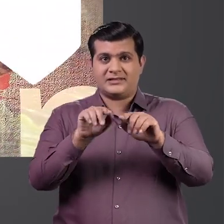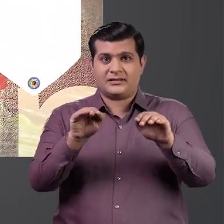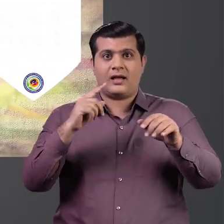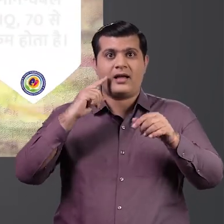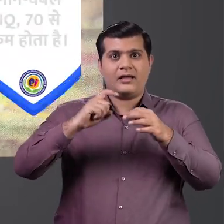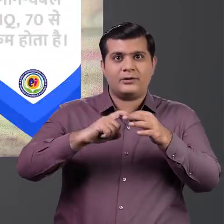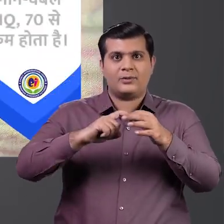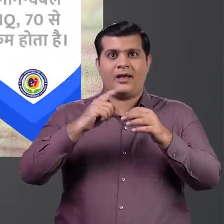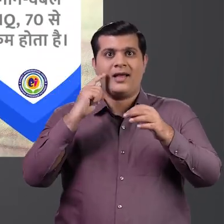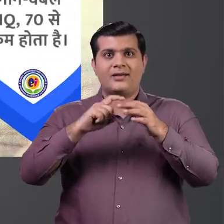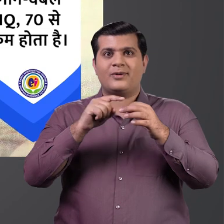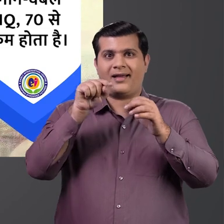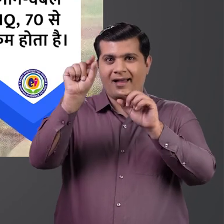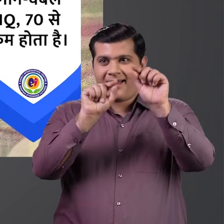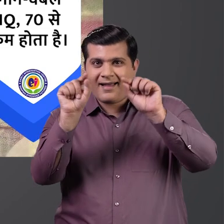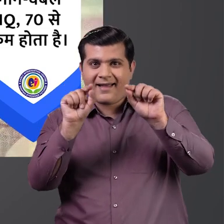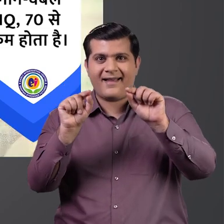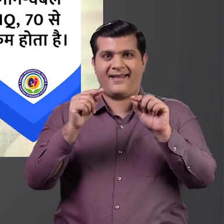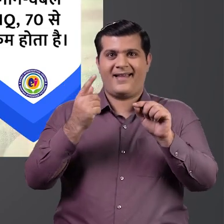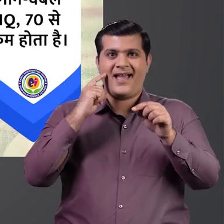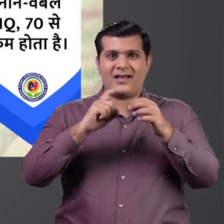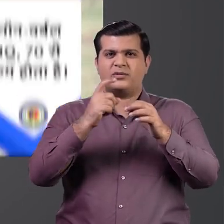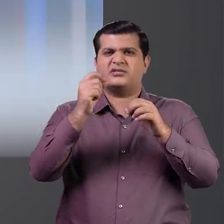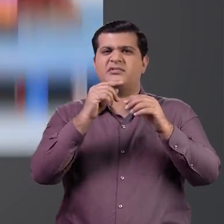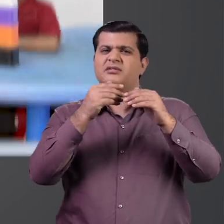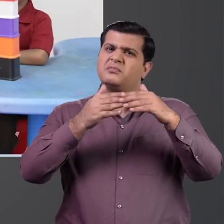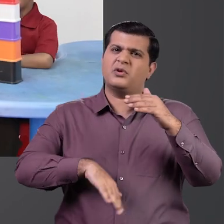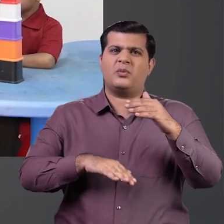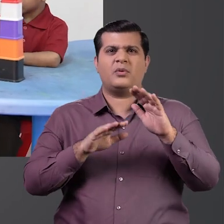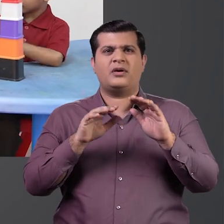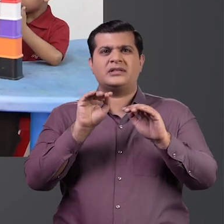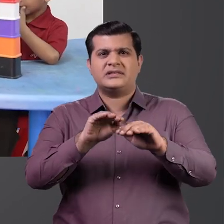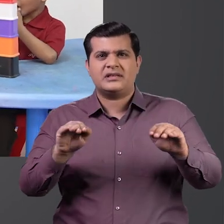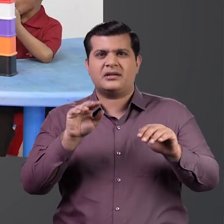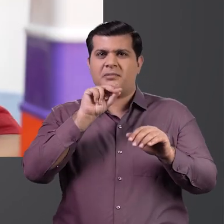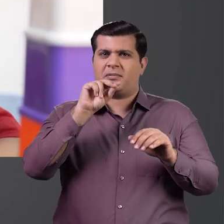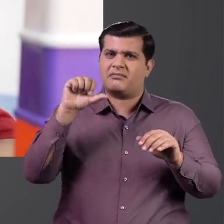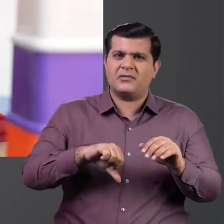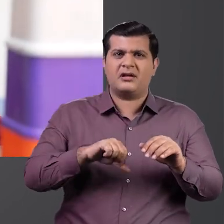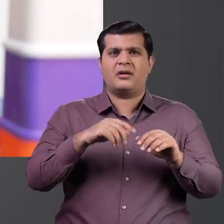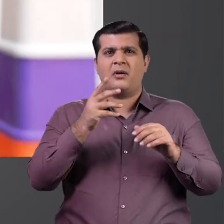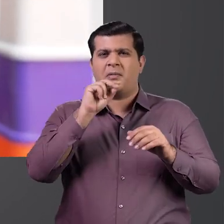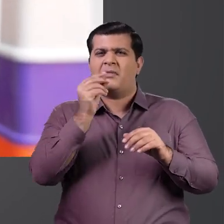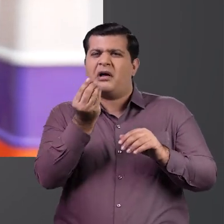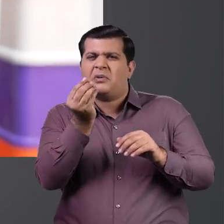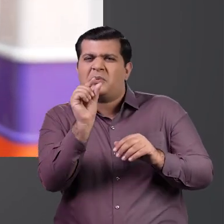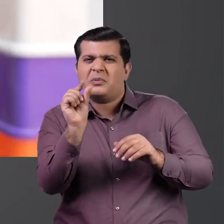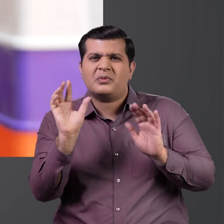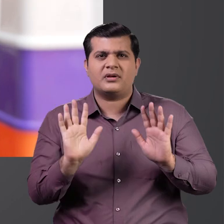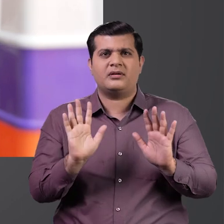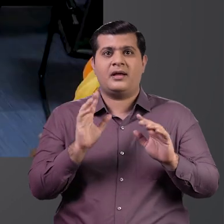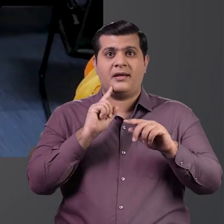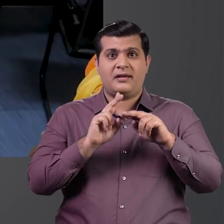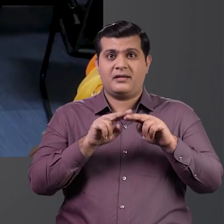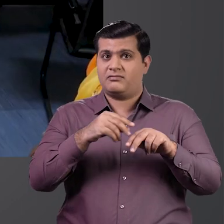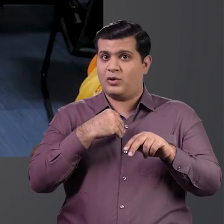बच्चों में नौन वर्बल आईक्यू 70 से कम होता है पीड़ित बच्चे वोकल साउंड का उपयोग नहीं या बहुत कम करते